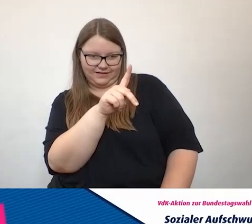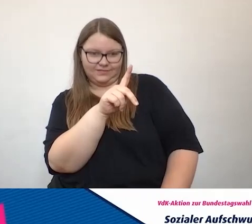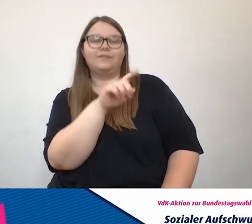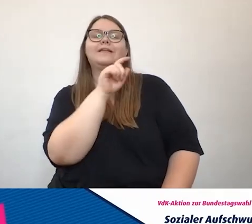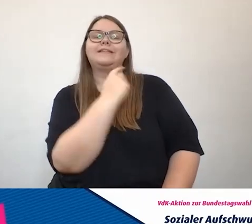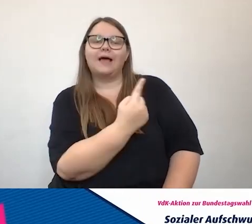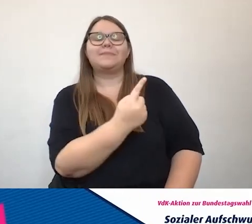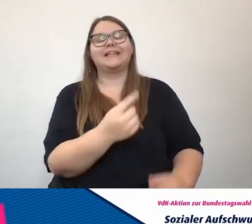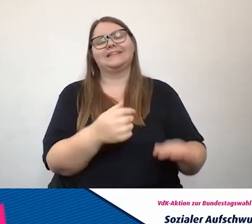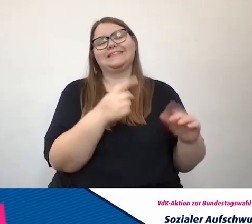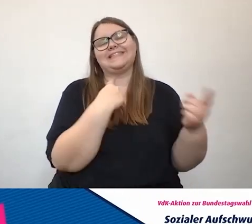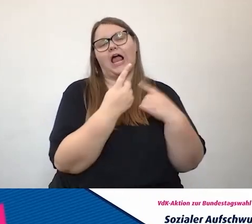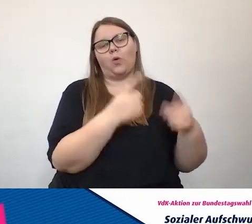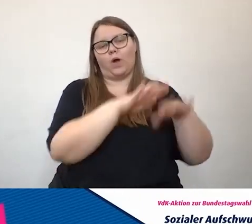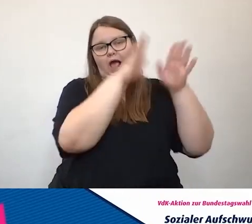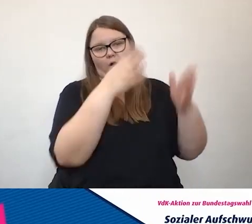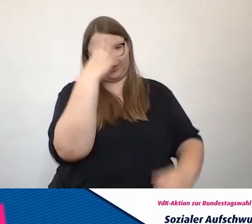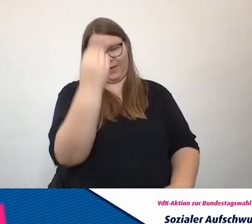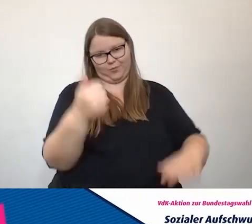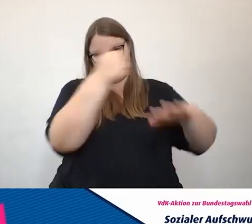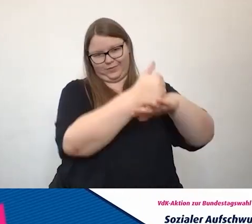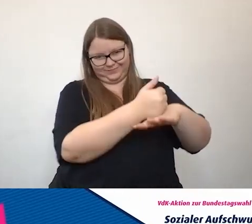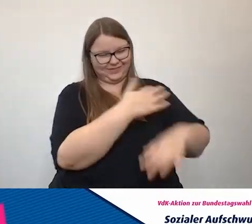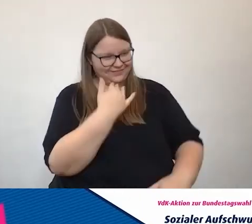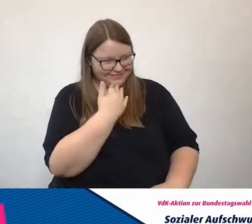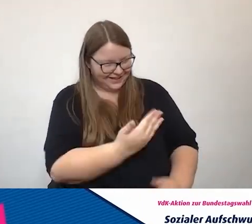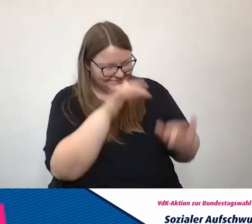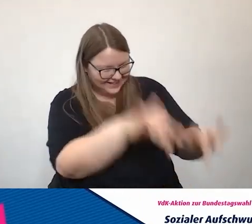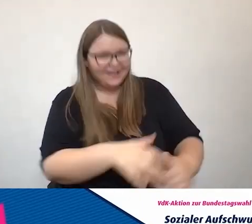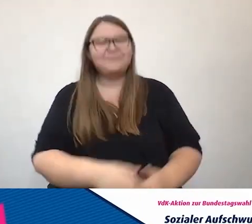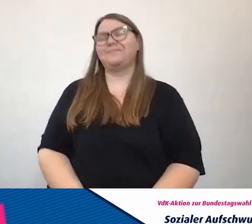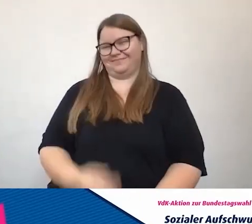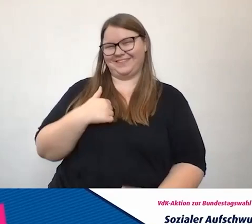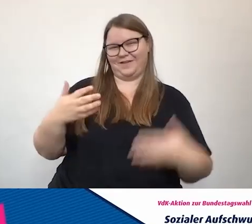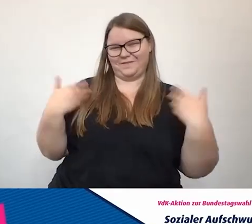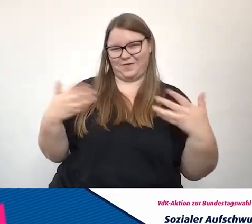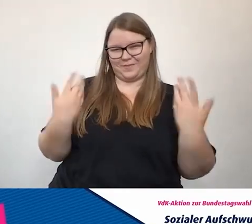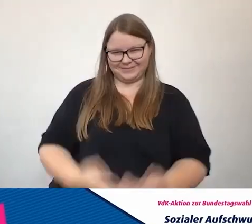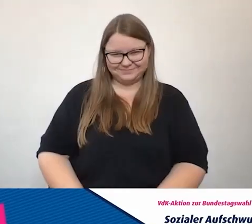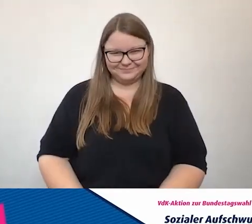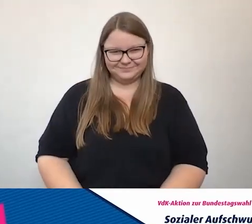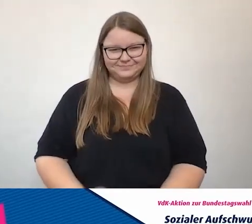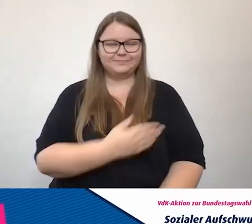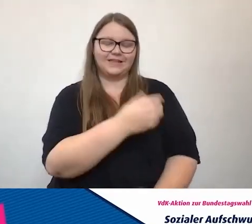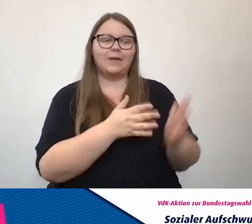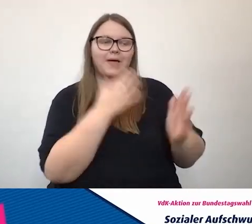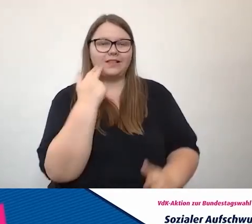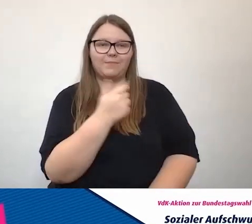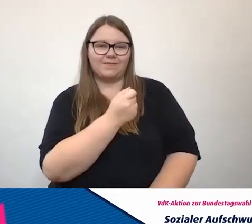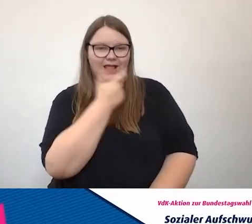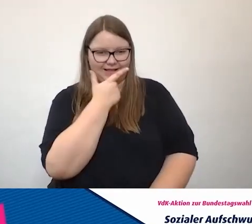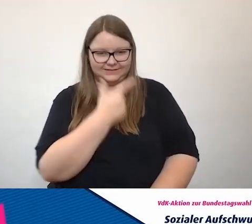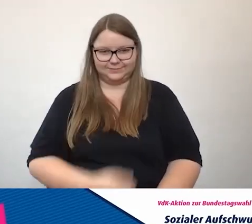gut kenne. Lieber Andreas, schön, dass du auch dabei bist. Ja, mit Freuden. Vielen Dank für die Einladung. Und ganz wichtig,